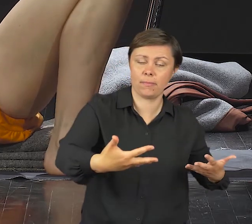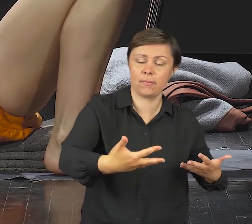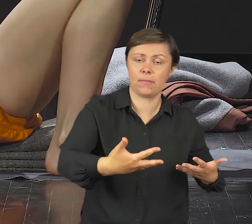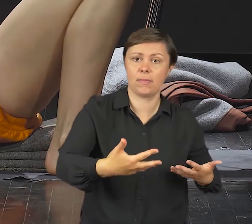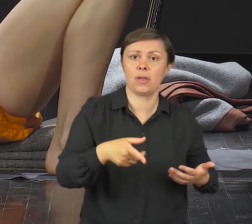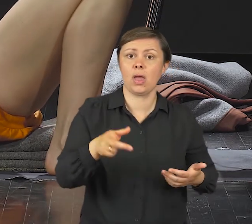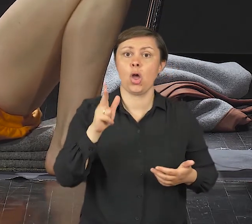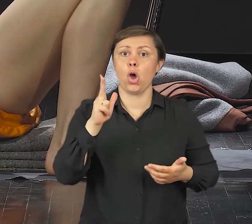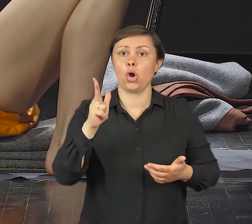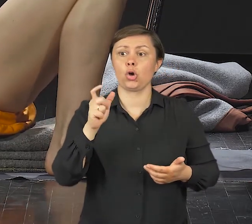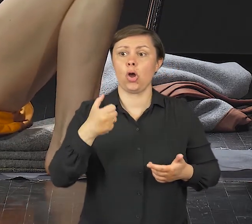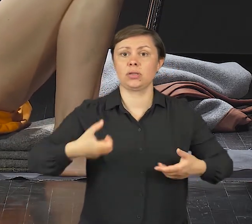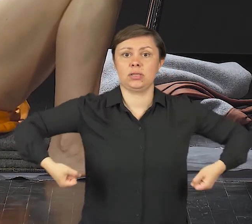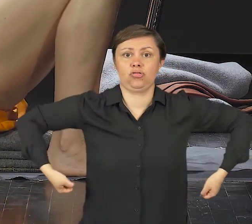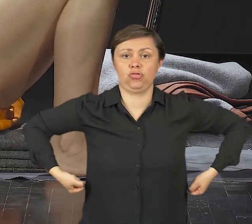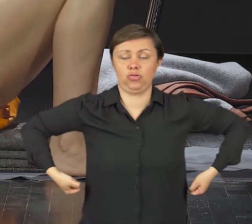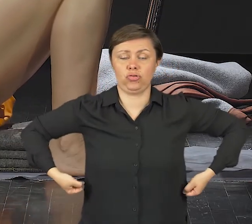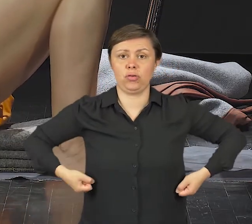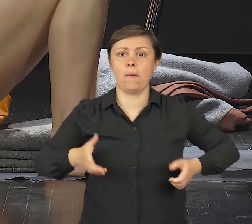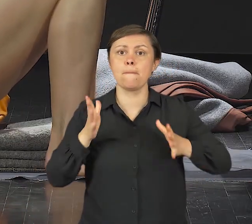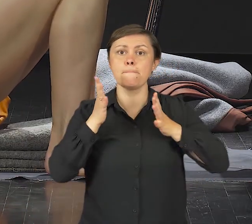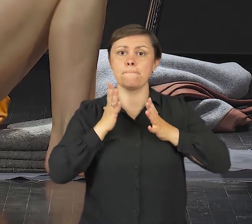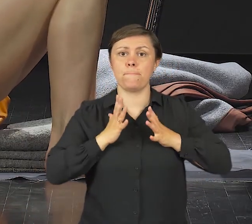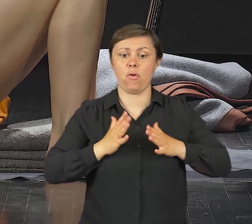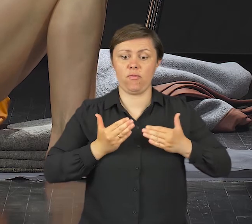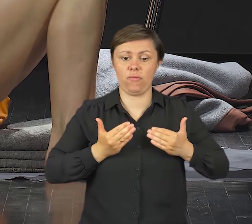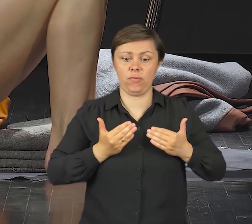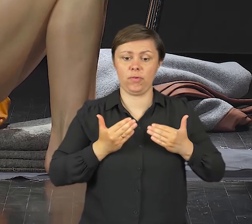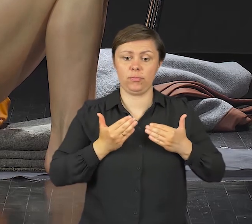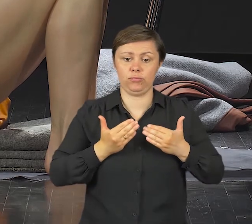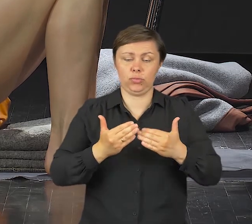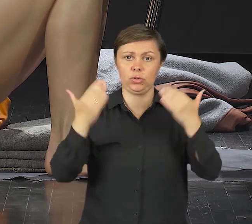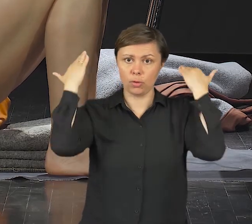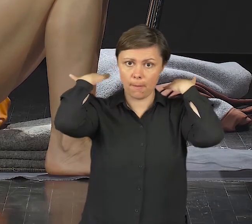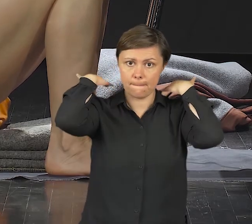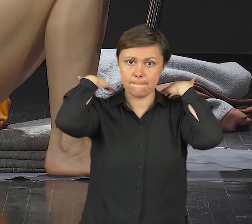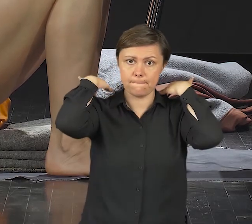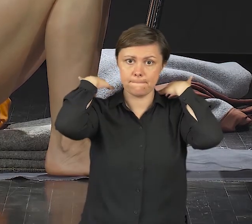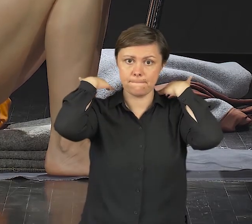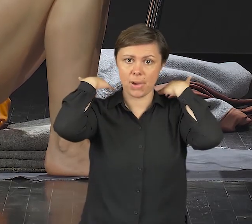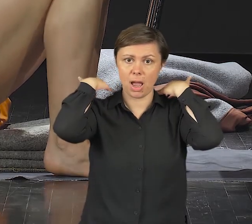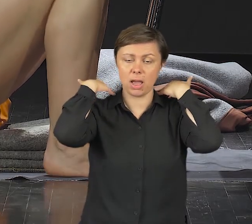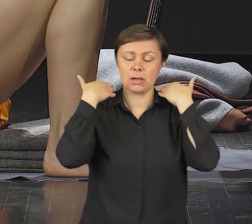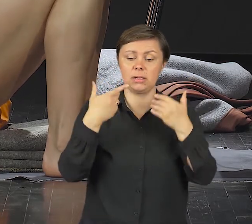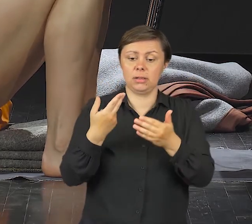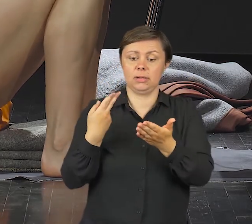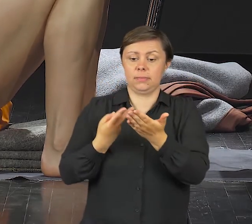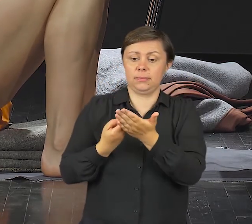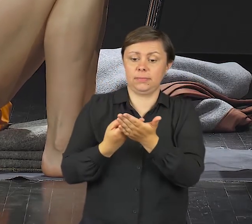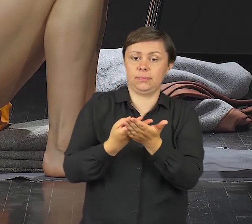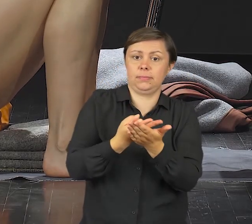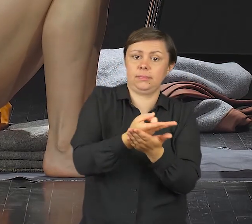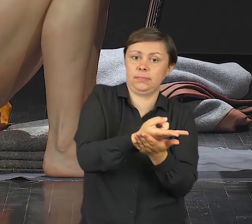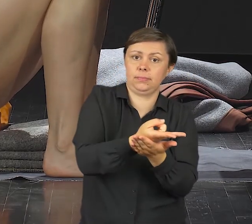koc po obu stronach, powoli przesuniesz barki do ziemi, tak aby dotknęły